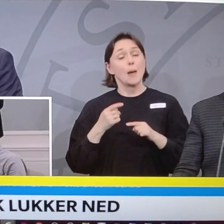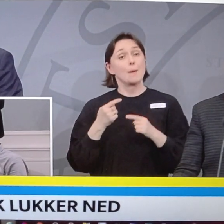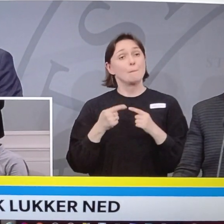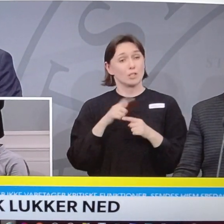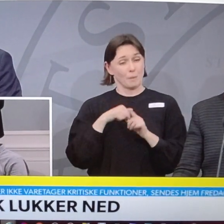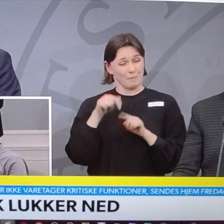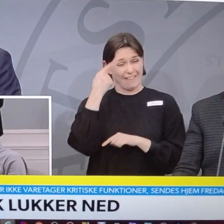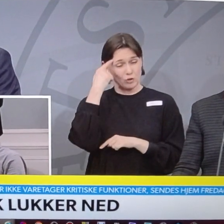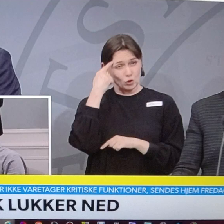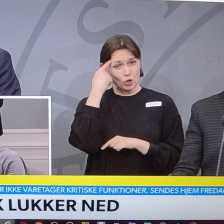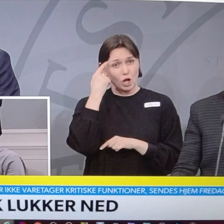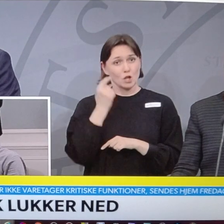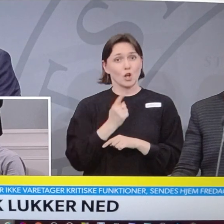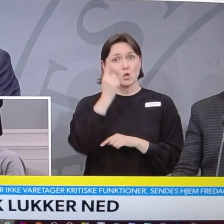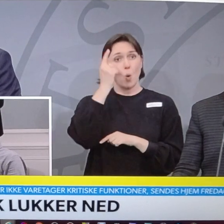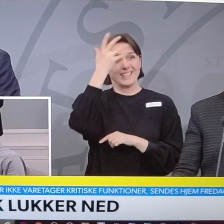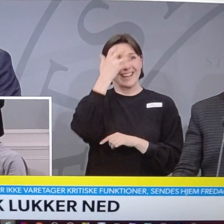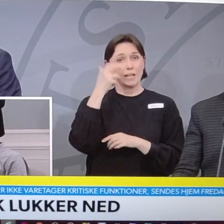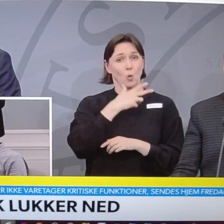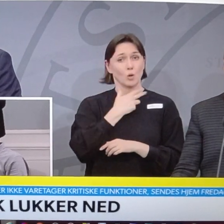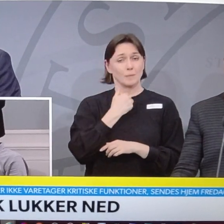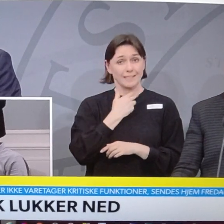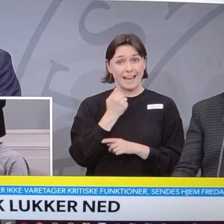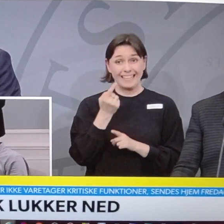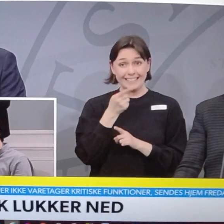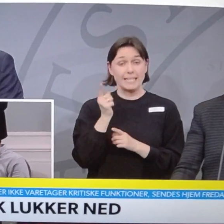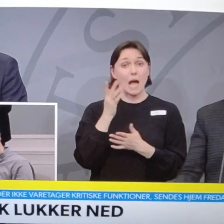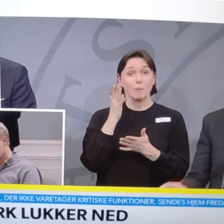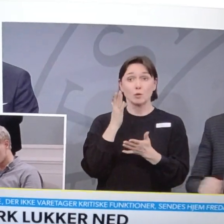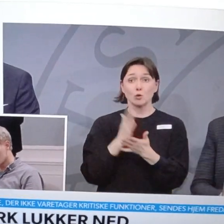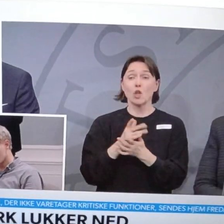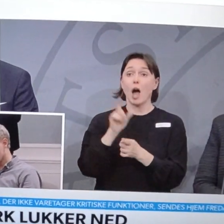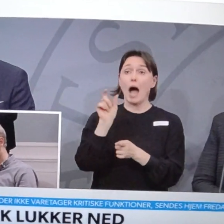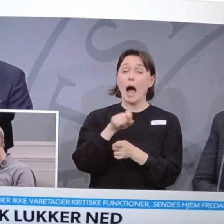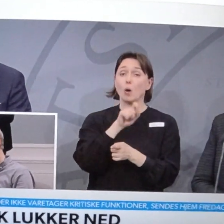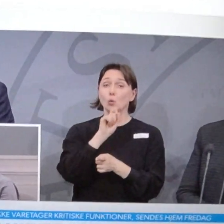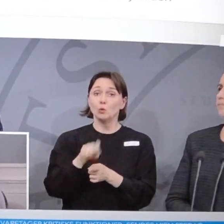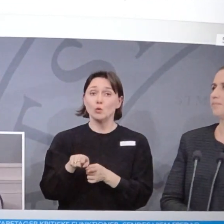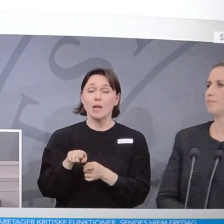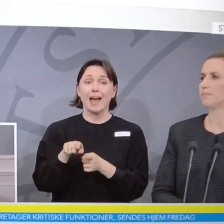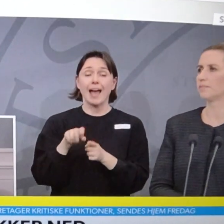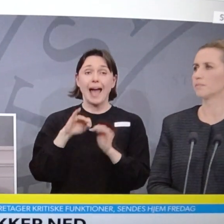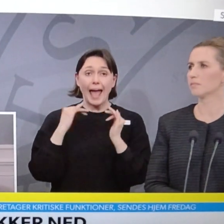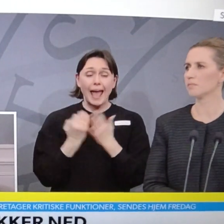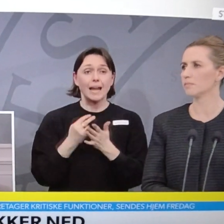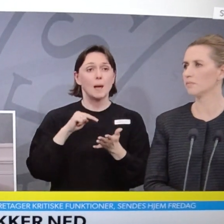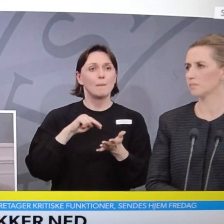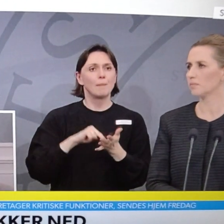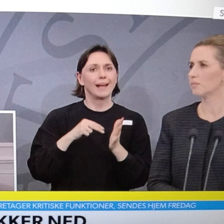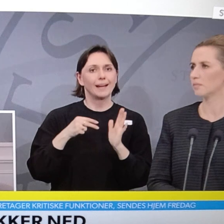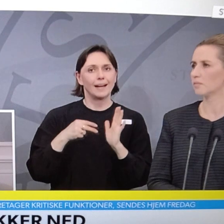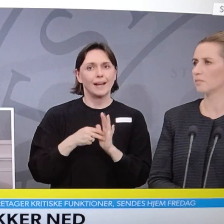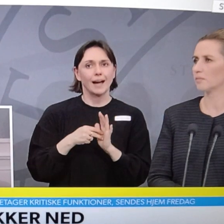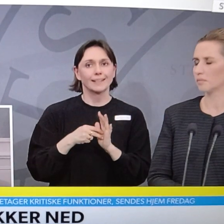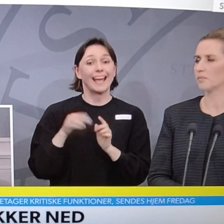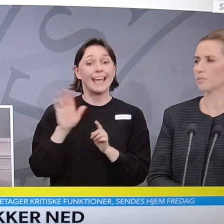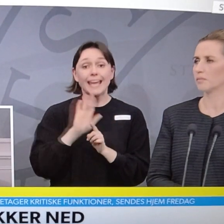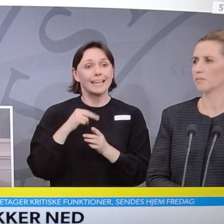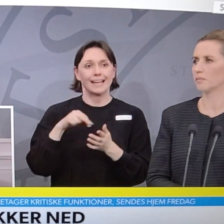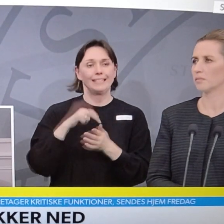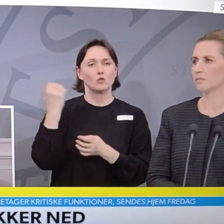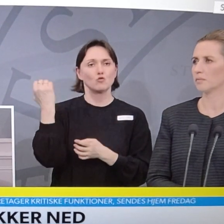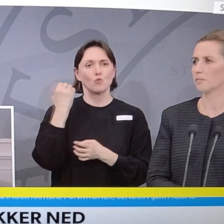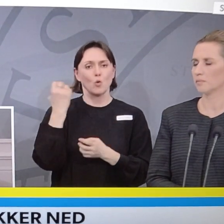så har Nordsjællands Hospital besluttet at aflyse alle planlagte, ikke livstruende